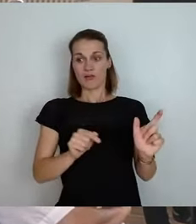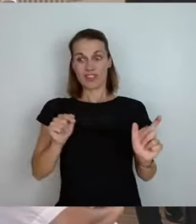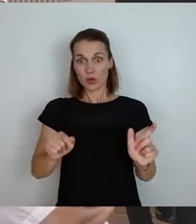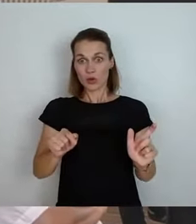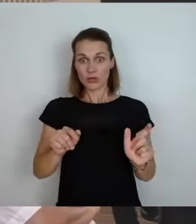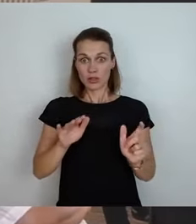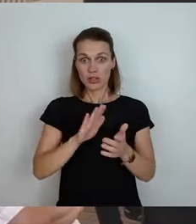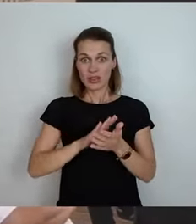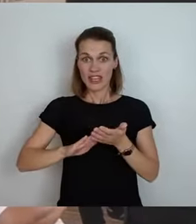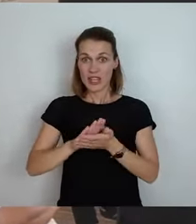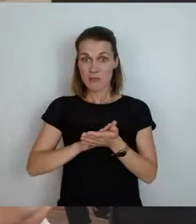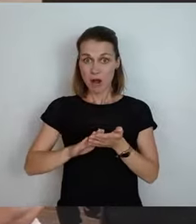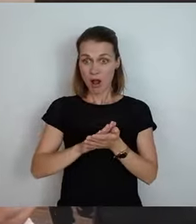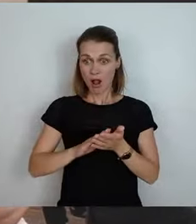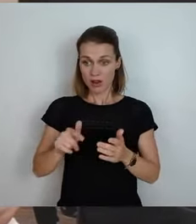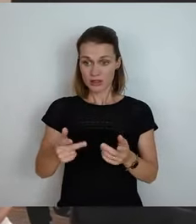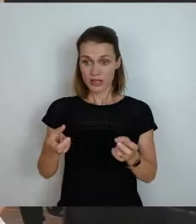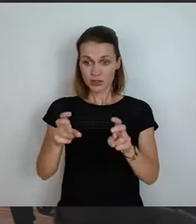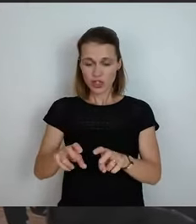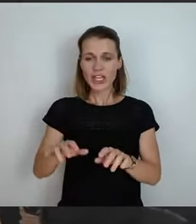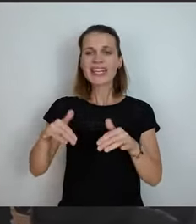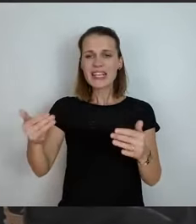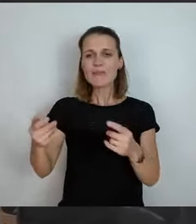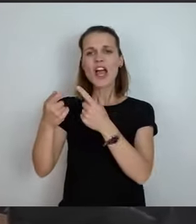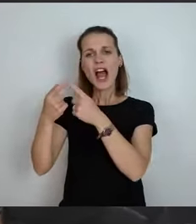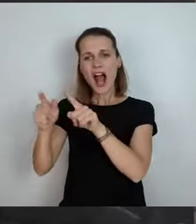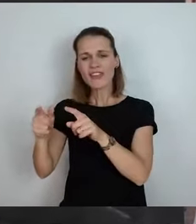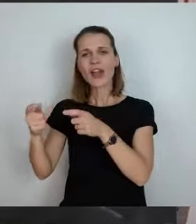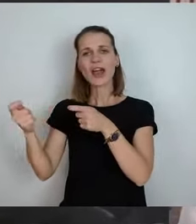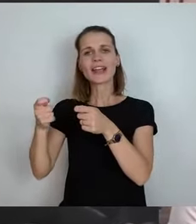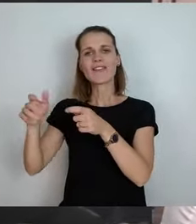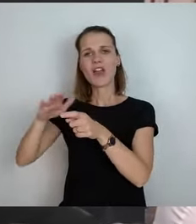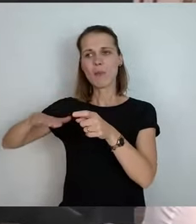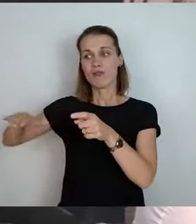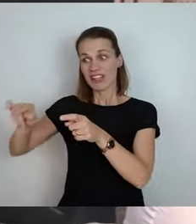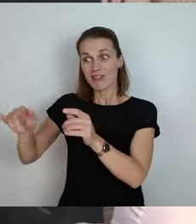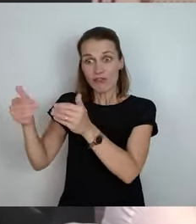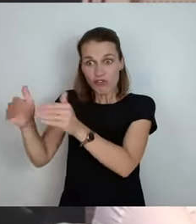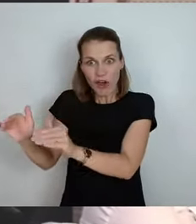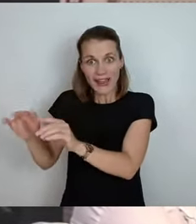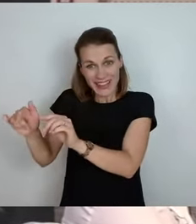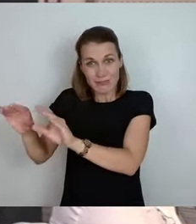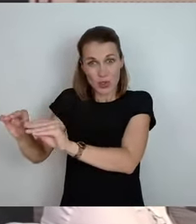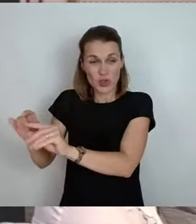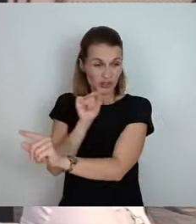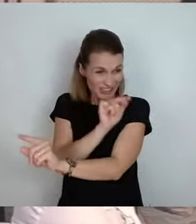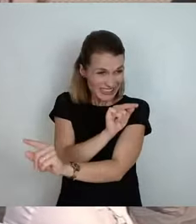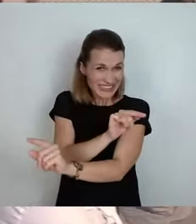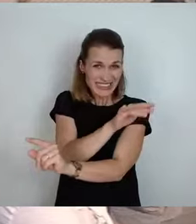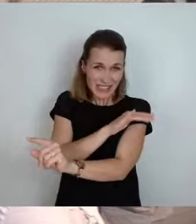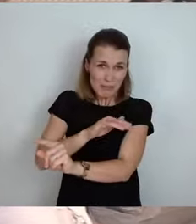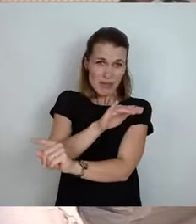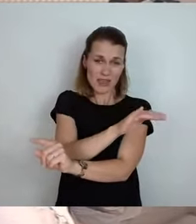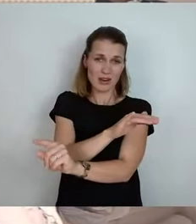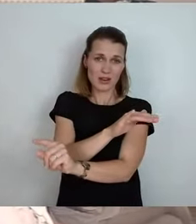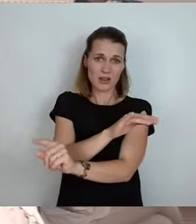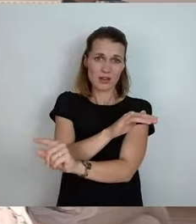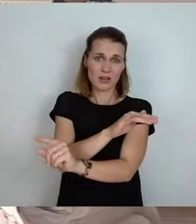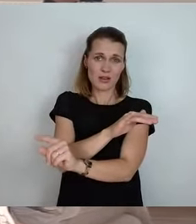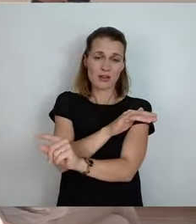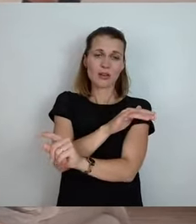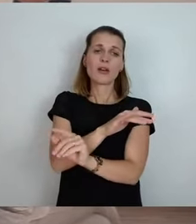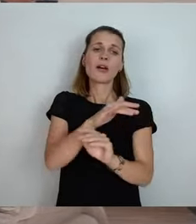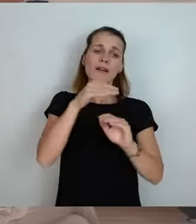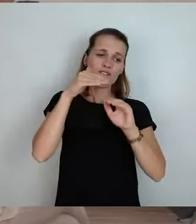Gewerbeflächen in Pokau und in Lengefeld frei. Und dieses Gebiet hat ein Gefälle von 80